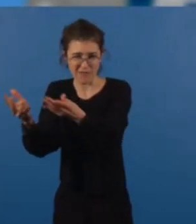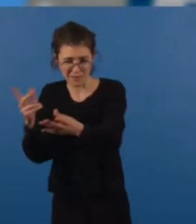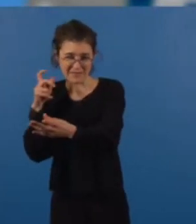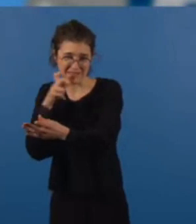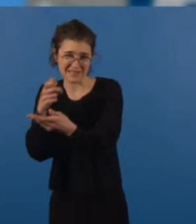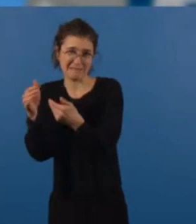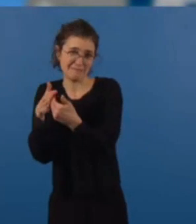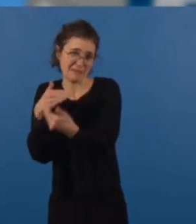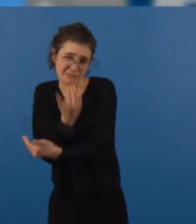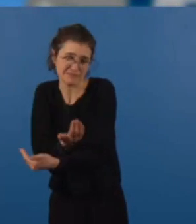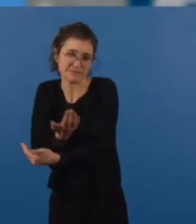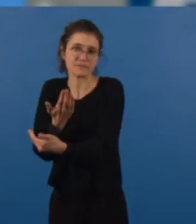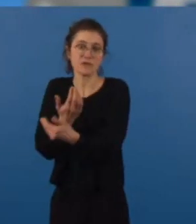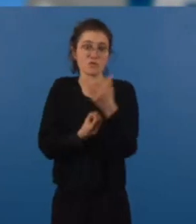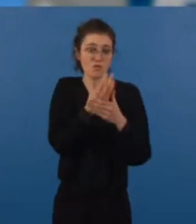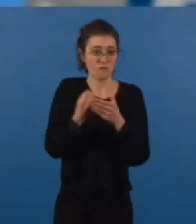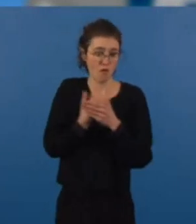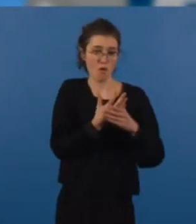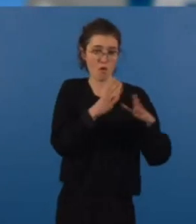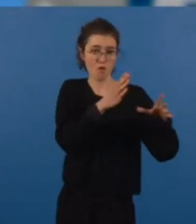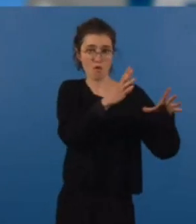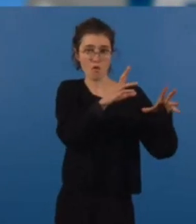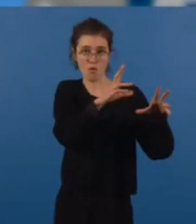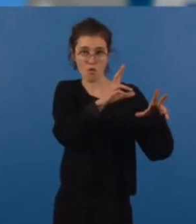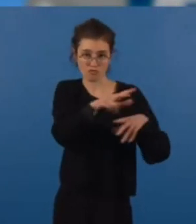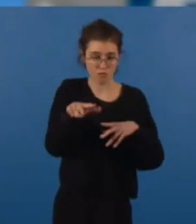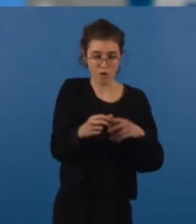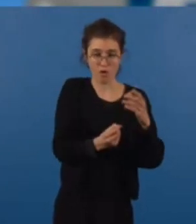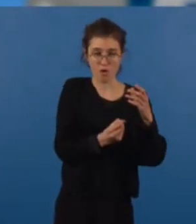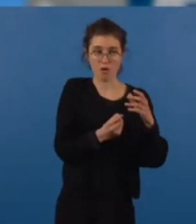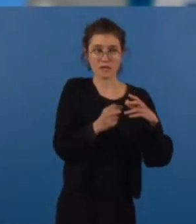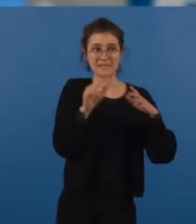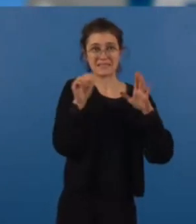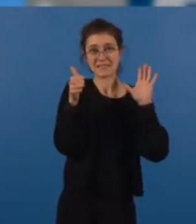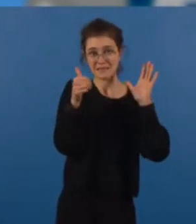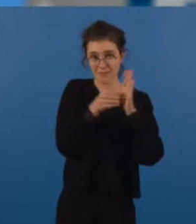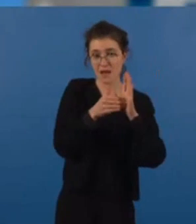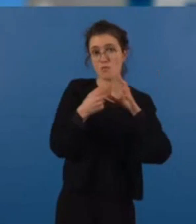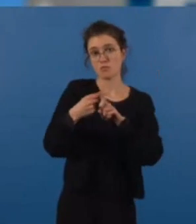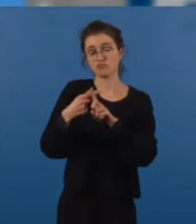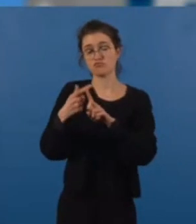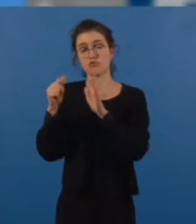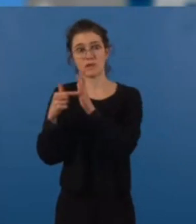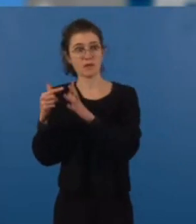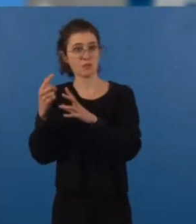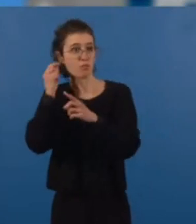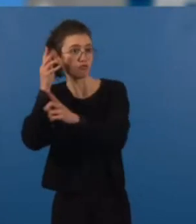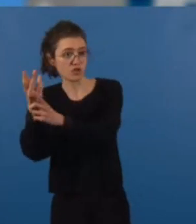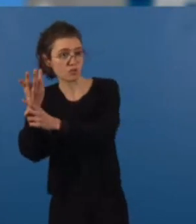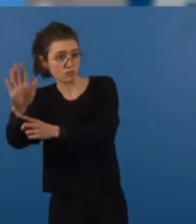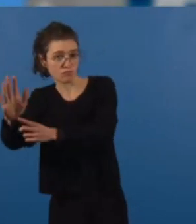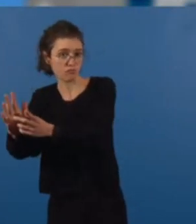logements neufs, dont 2 000 logements sociaux par an, sont les objectifs que nous nous sommes fixés avec le PLH